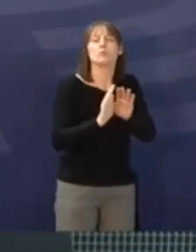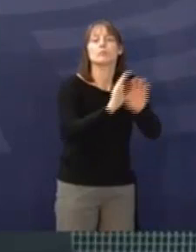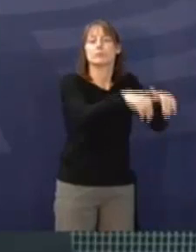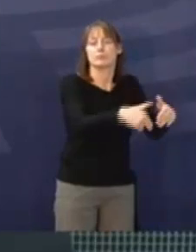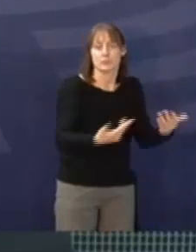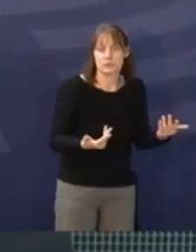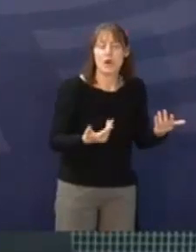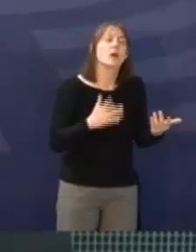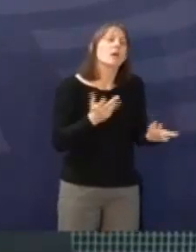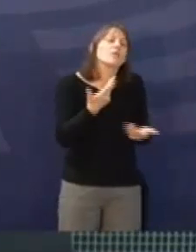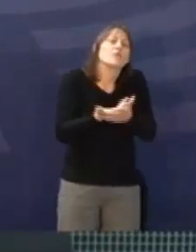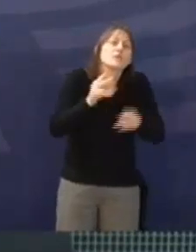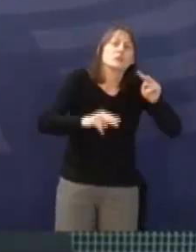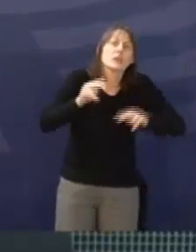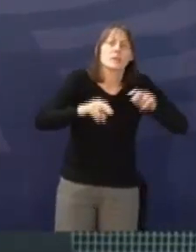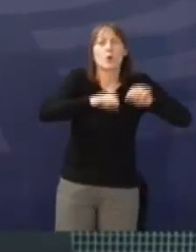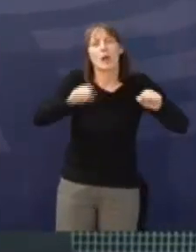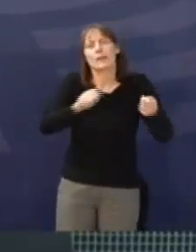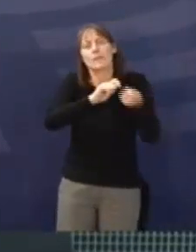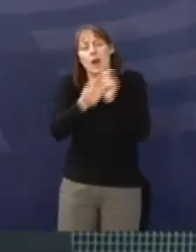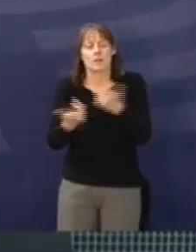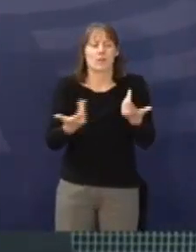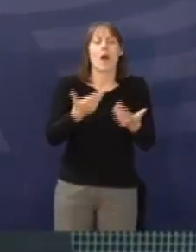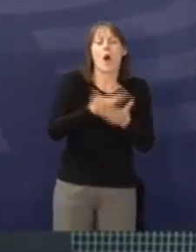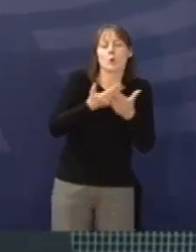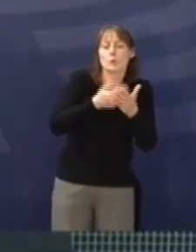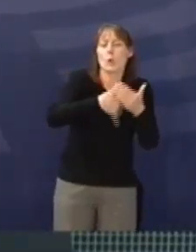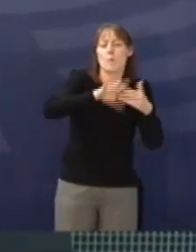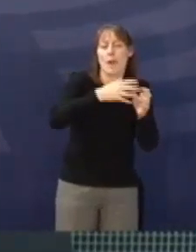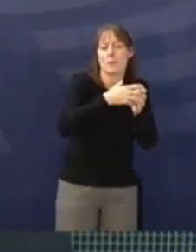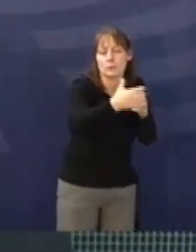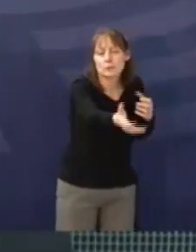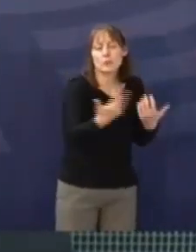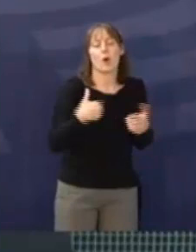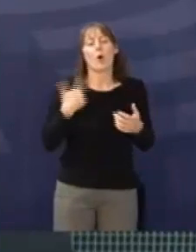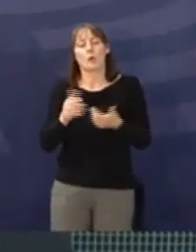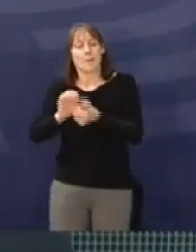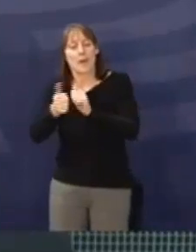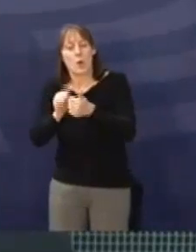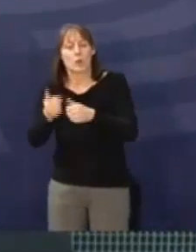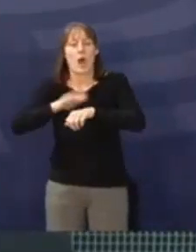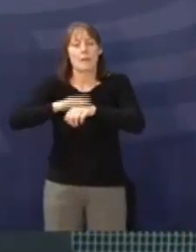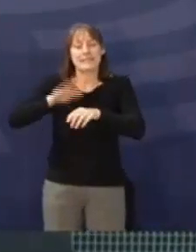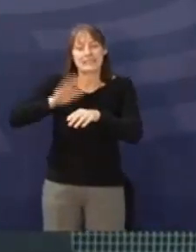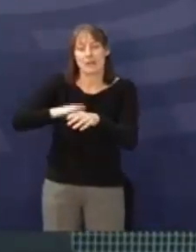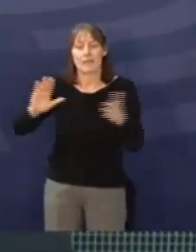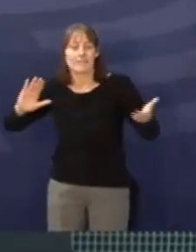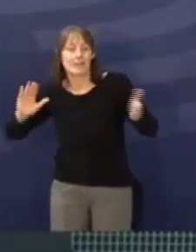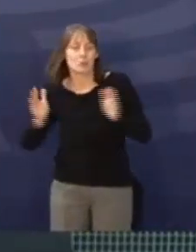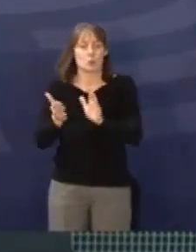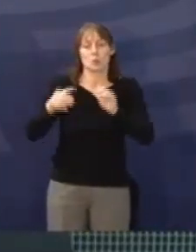Ausbildung strecken, man könnte den geplanten Abbau von Pilotenarbeitsplätzen durch Arbeitszeitverkürzung vermeiden. Für all das gäbe es sicherlich